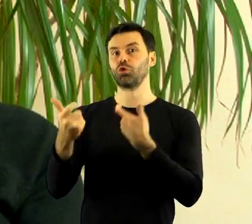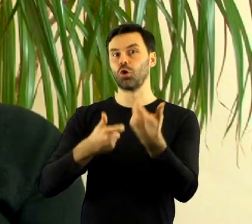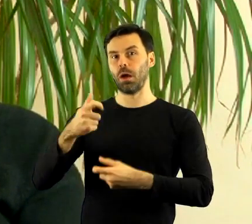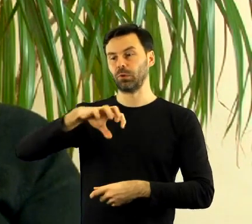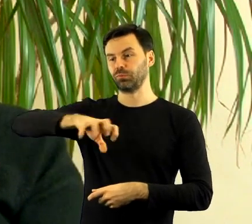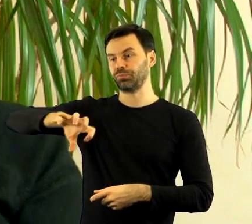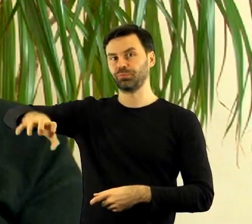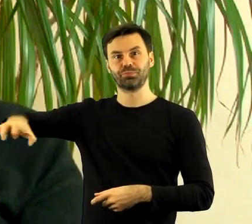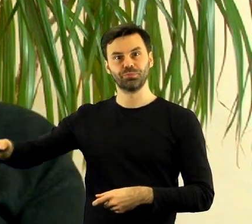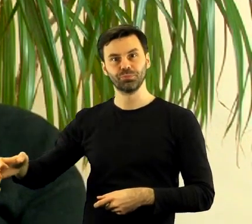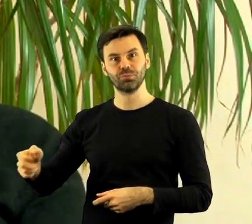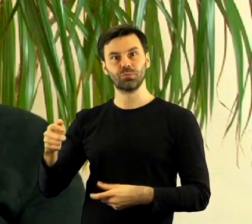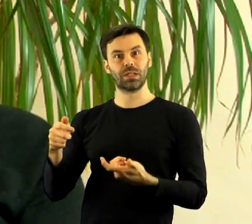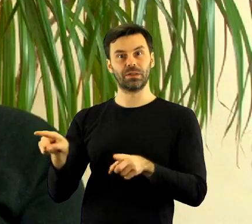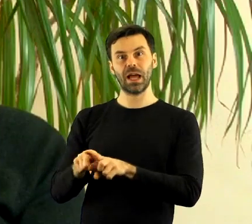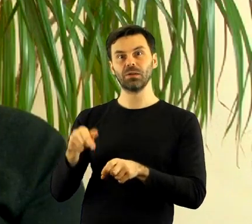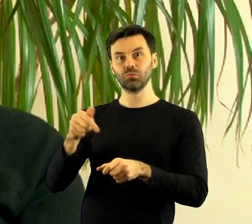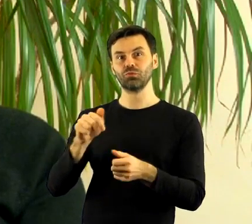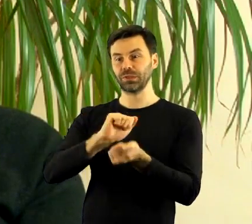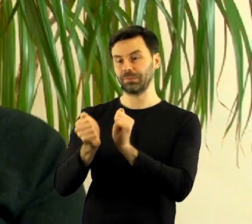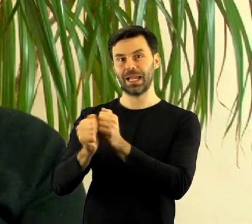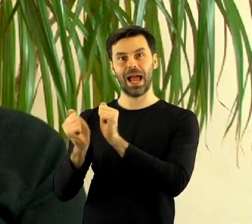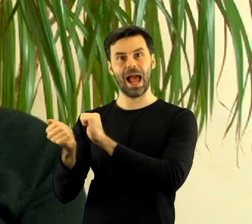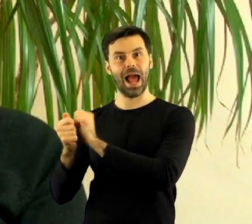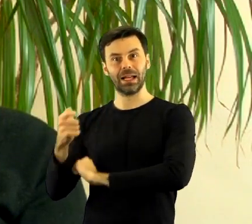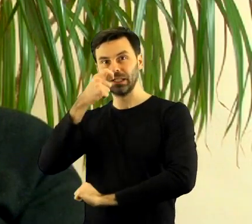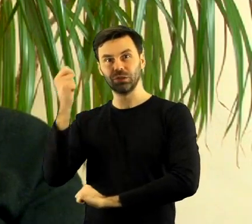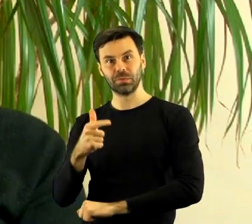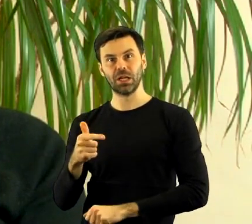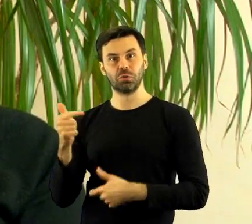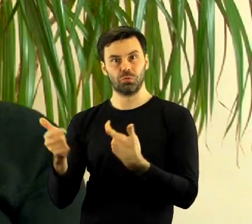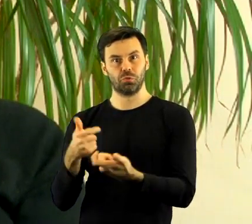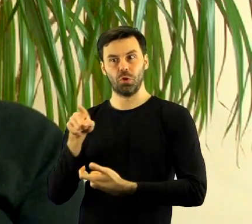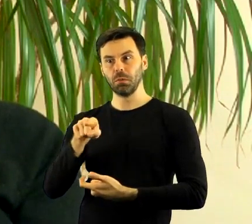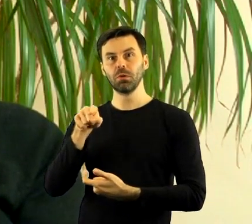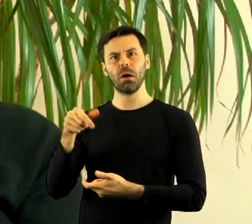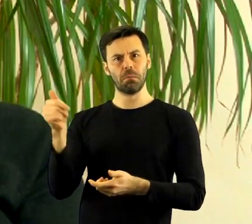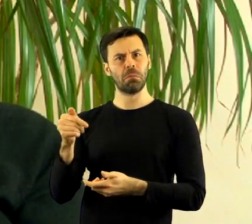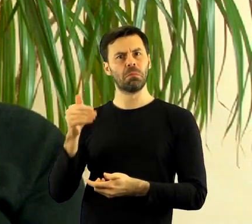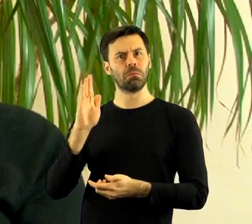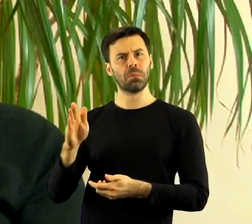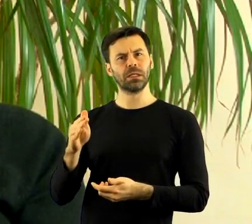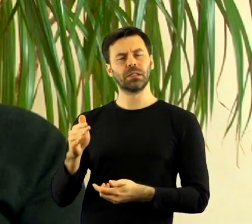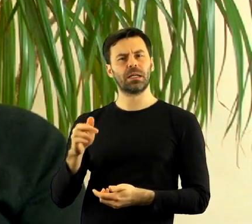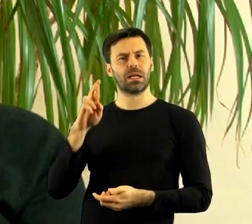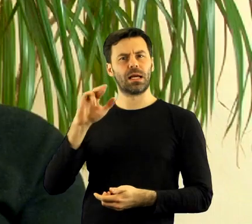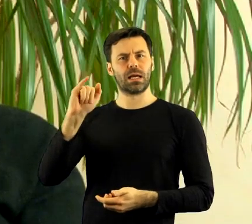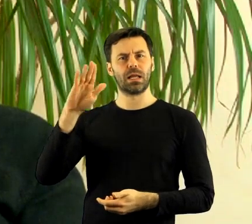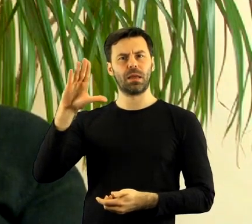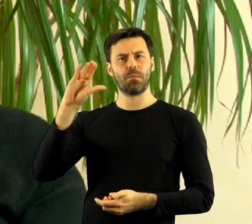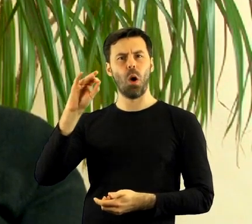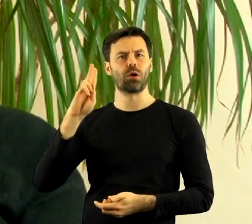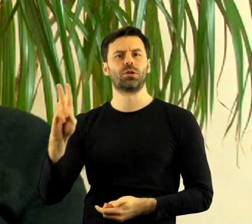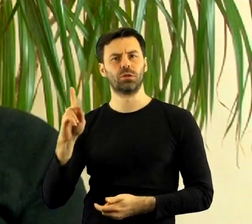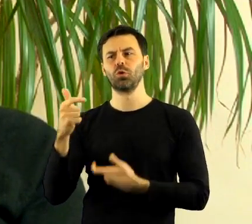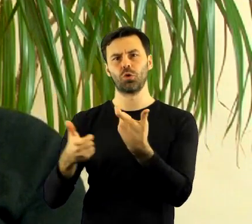kryteria. Nie mogą być to zwykłe wysypiska. Teraz trzeba przerabiać odpady. Czyli będzie to regionalna instalacja przetwarzania odpadów